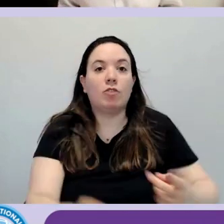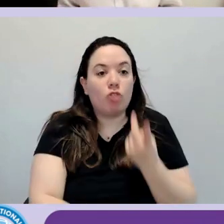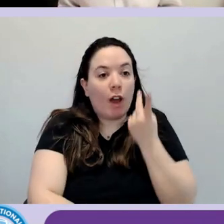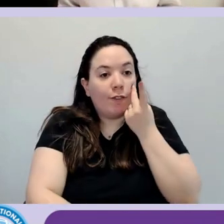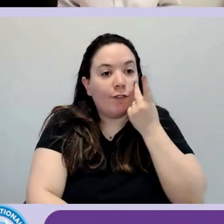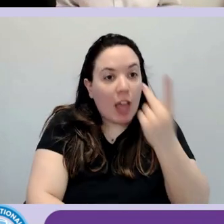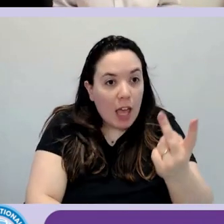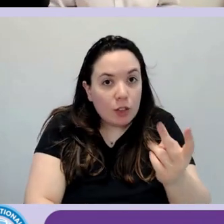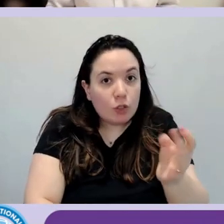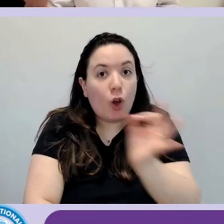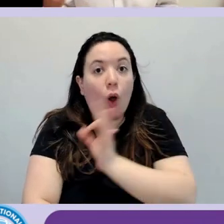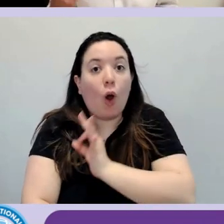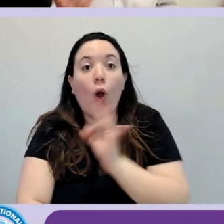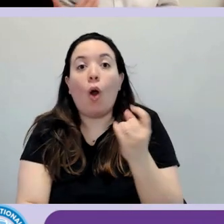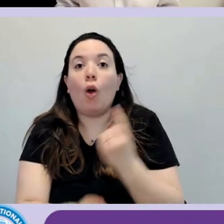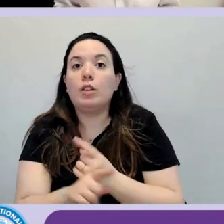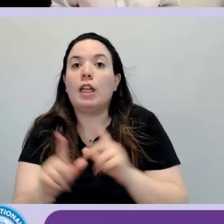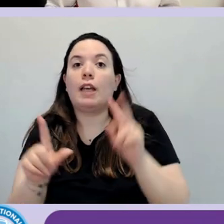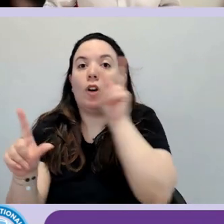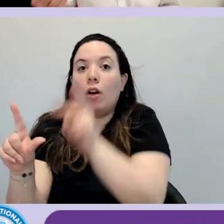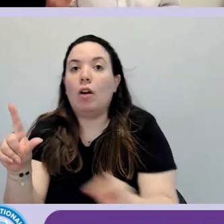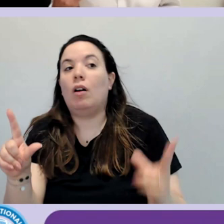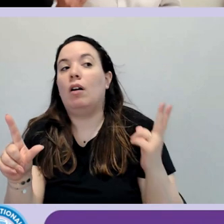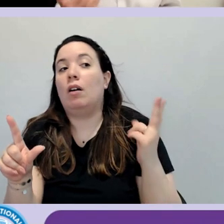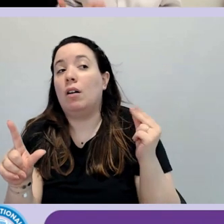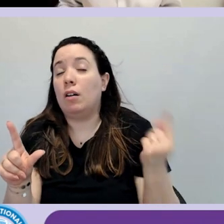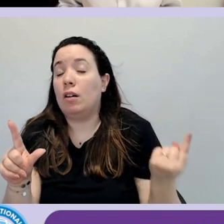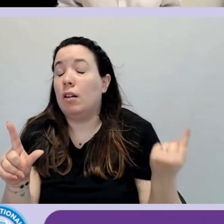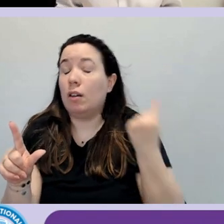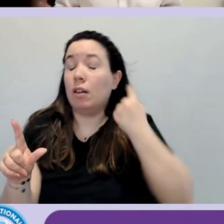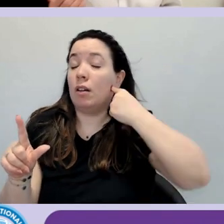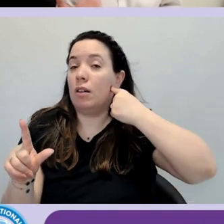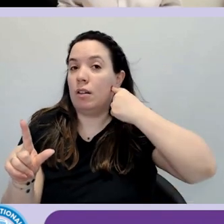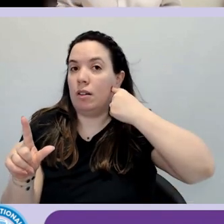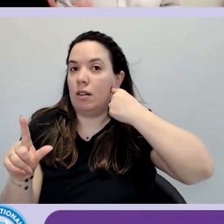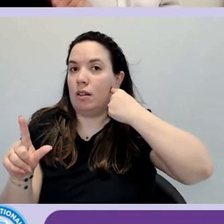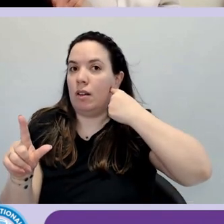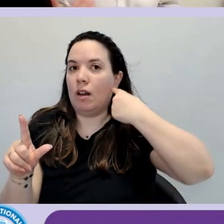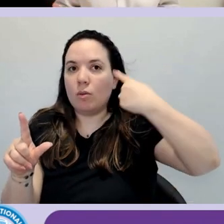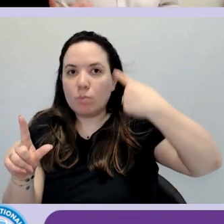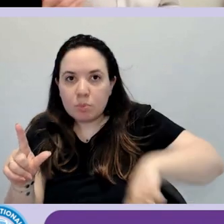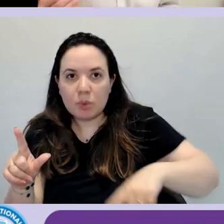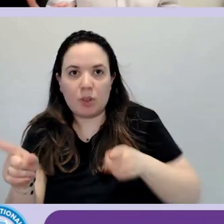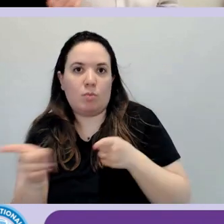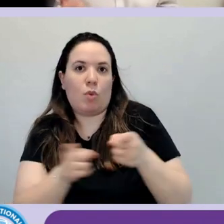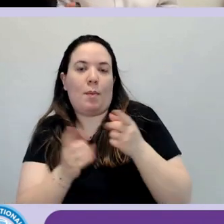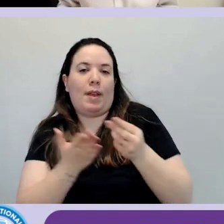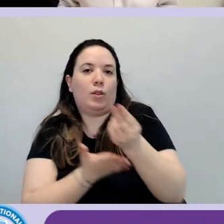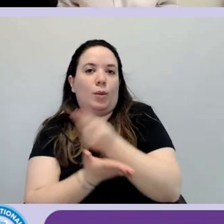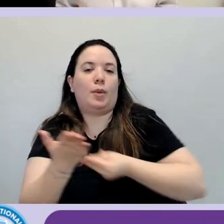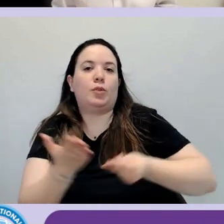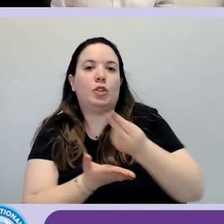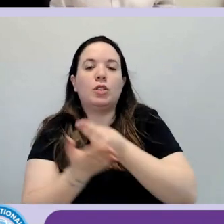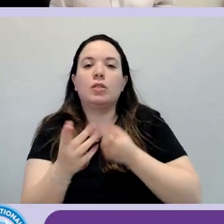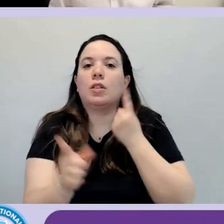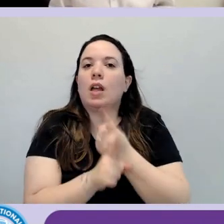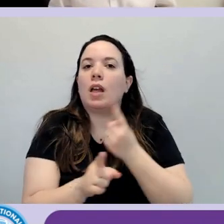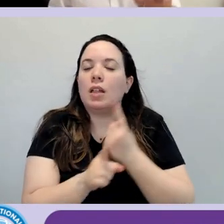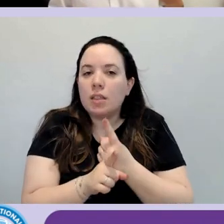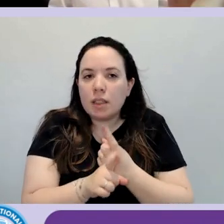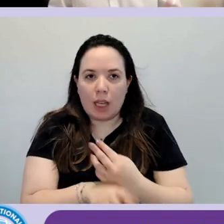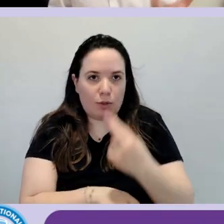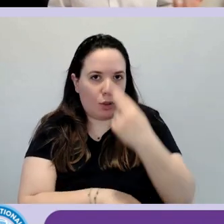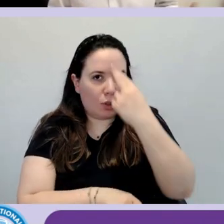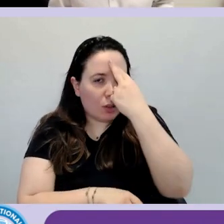io progetto, devo progettare tenendo a mente le diverse modalità di interazione che avrò con il mio